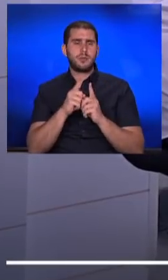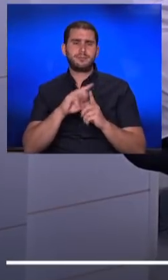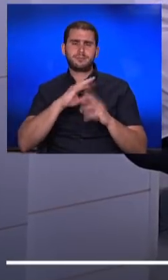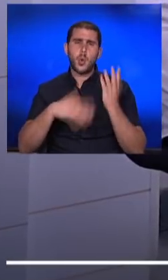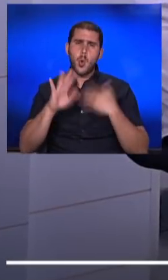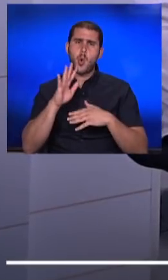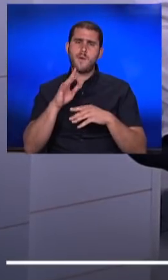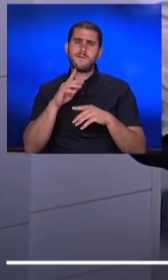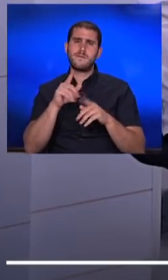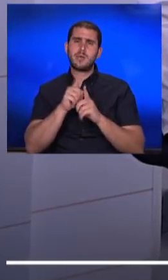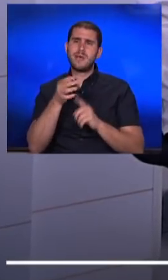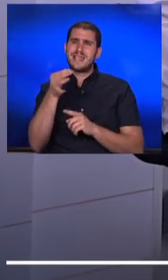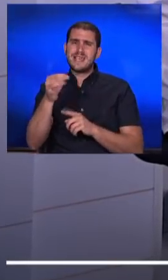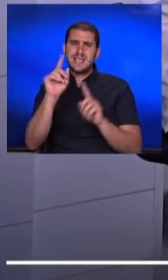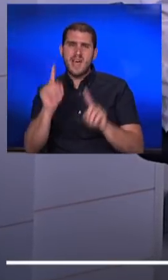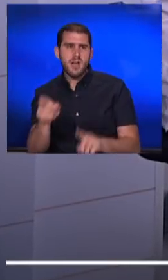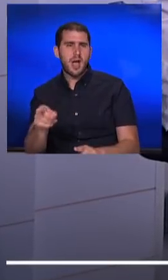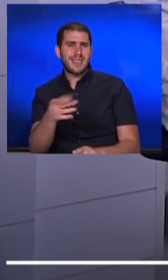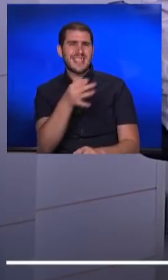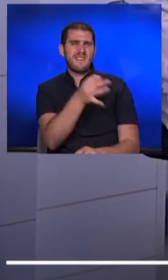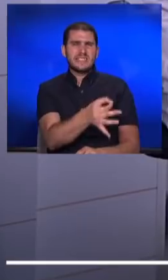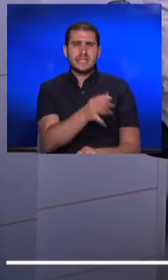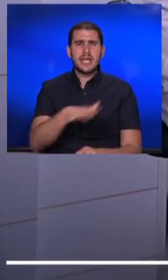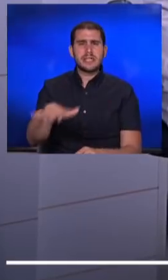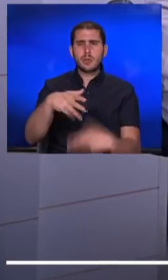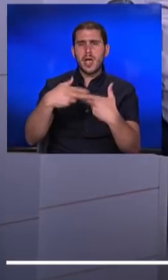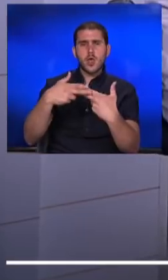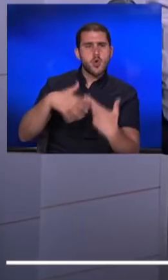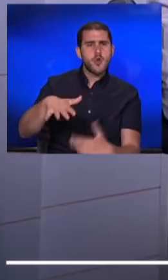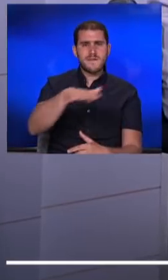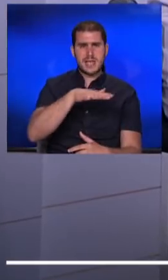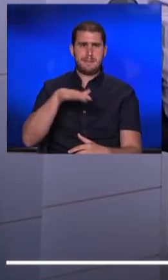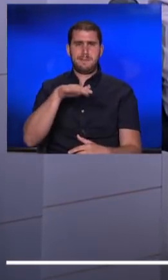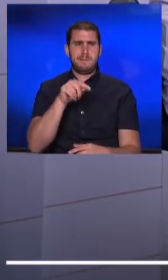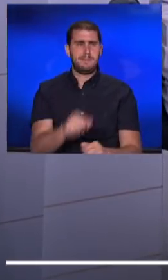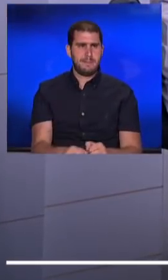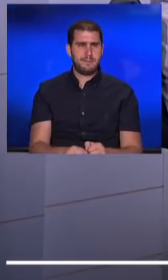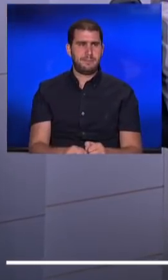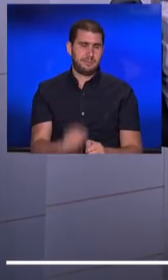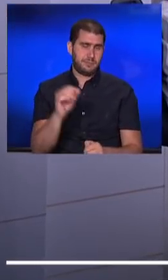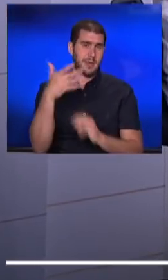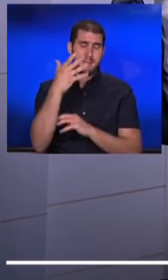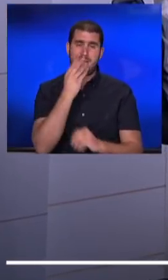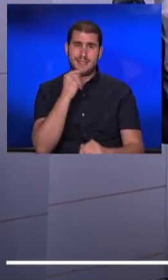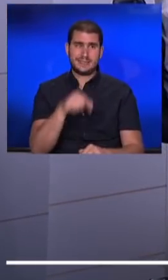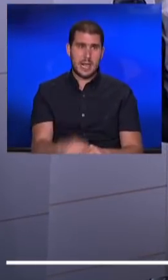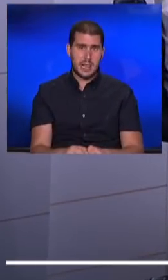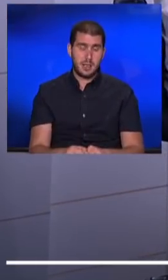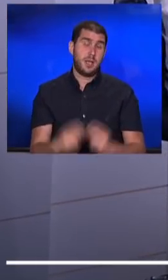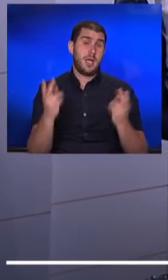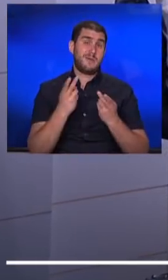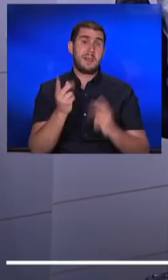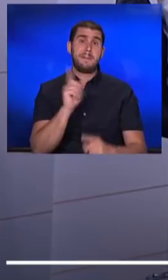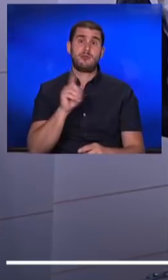התנועה ב-EA יוון, בכפריסין, באזורים הסמוכים למדינת ישראל. כמובן שמי